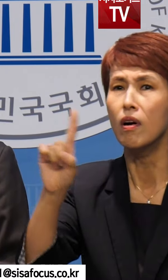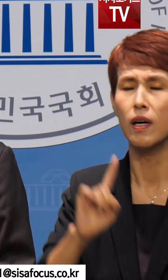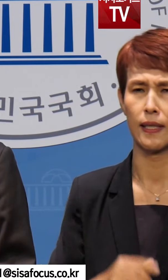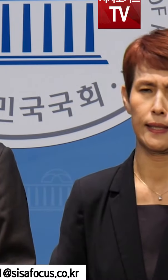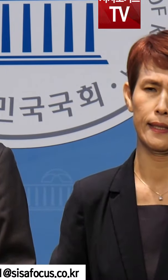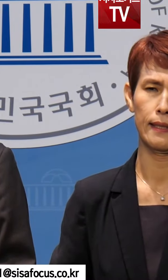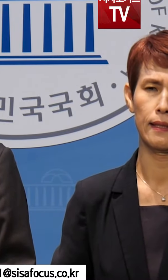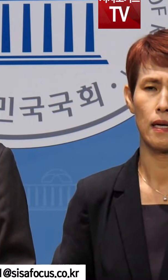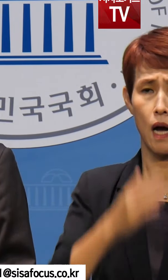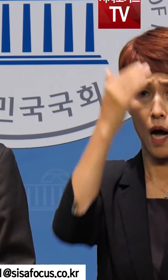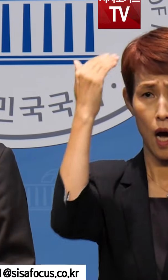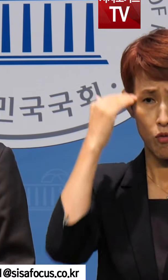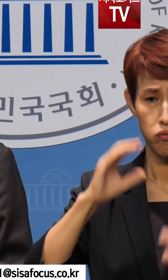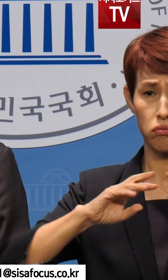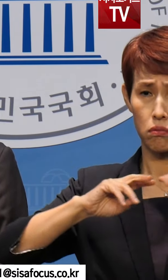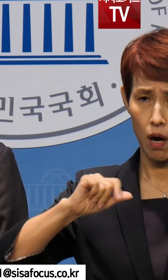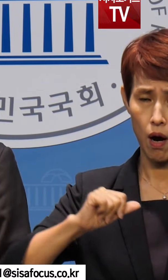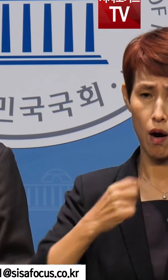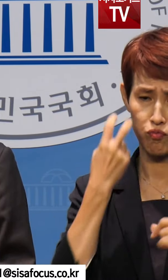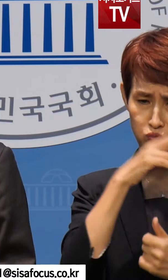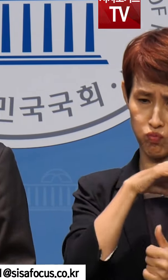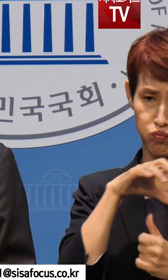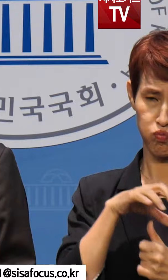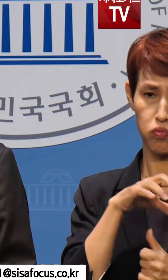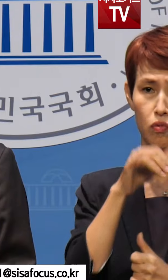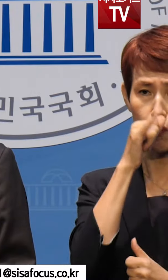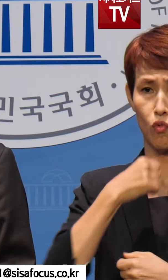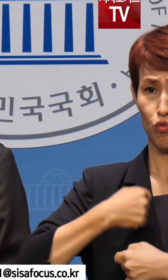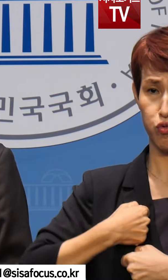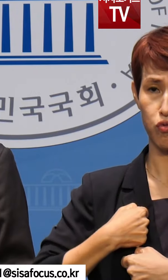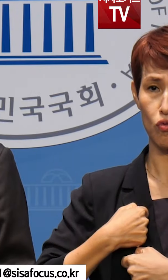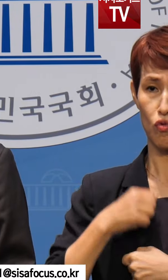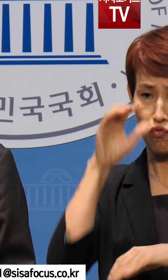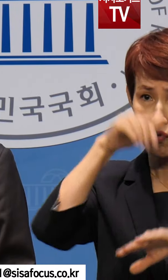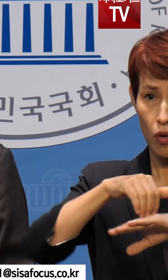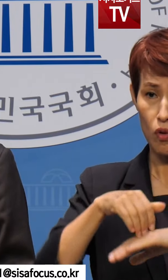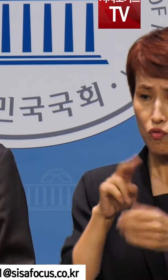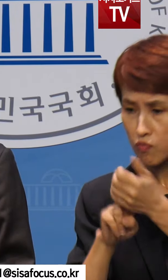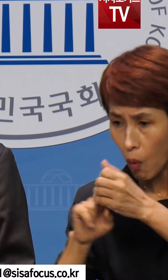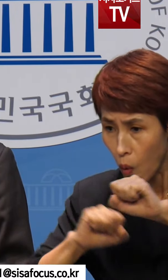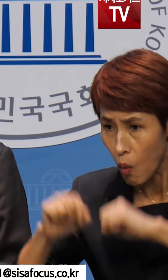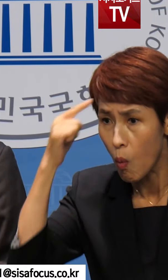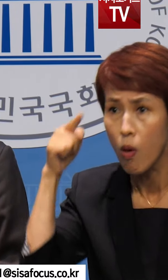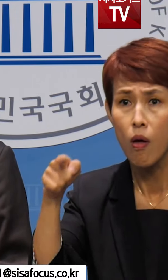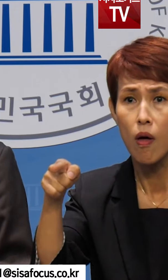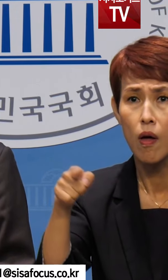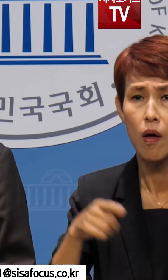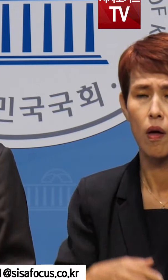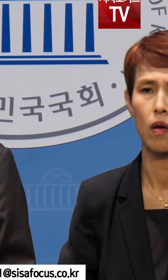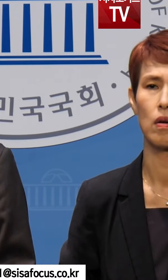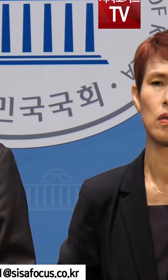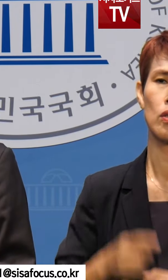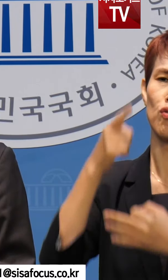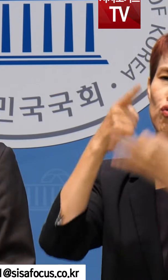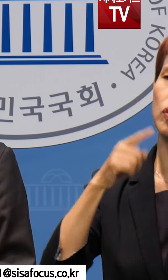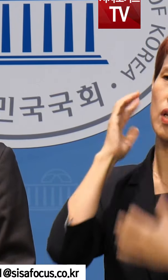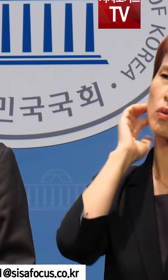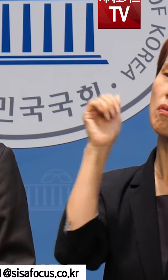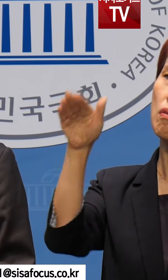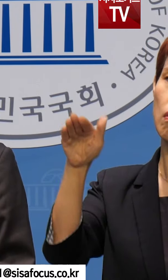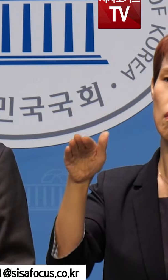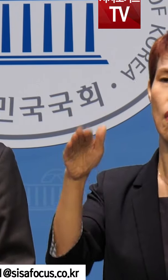우리 영토를 수호하는 군의 훈련을 왜 수모사하게 합니까? 윤석열 대통령은